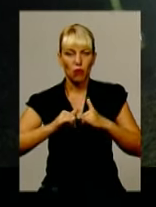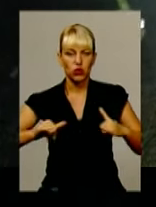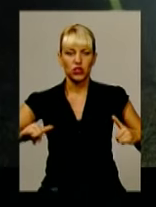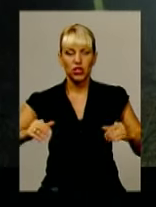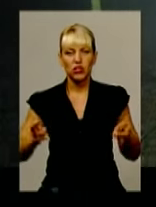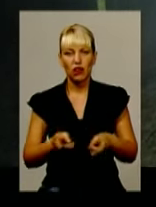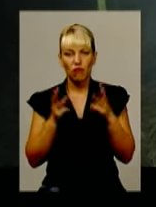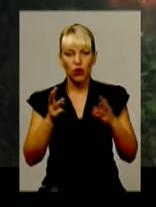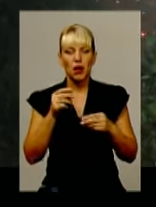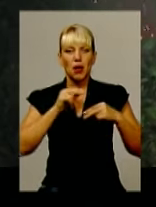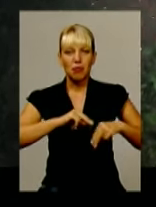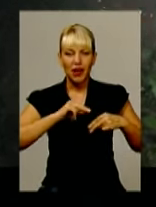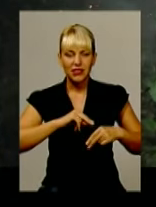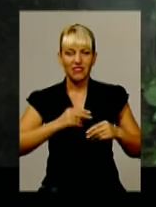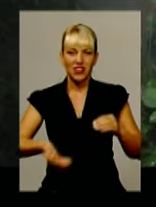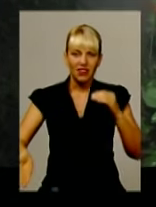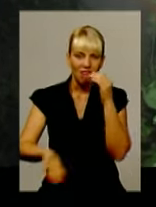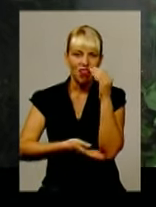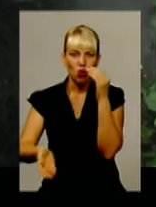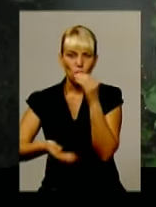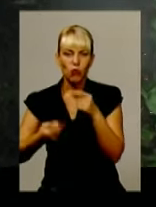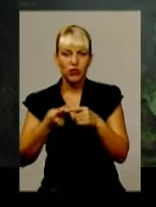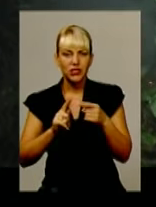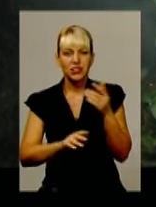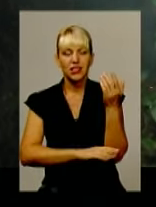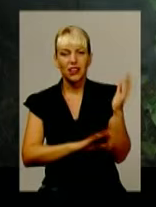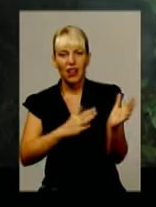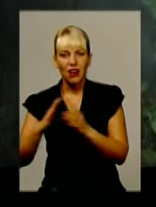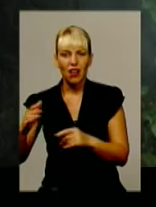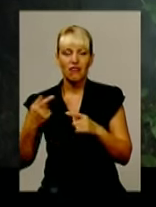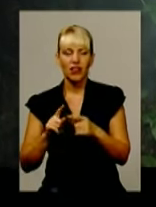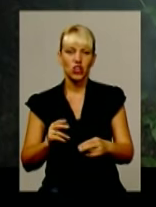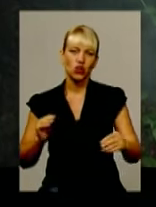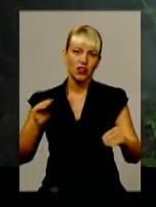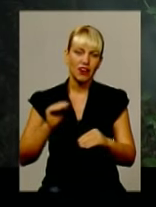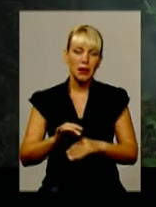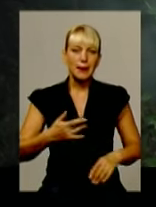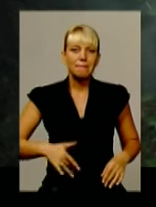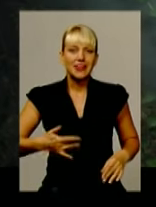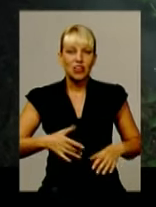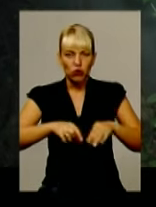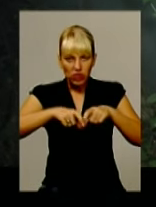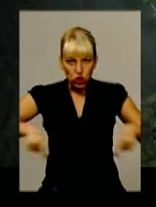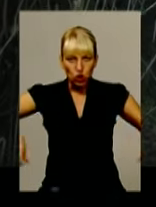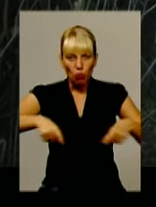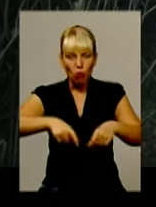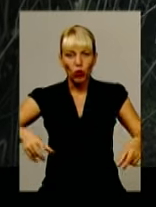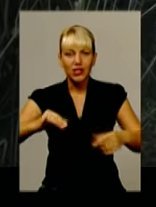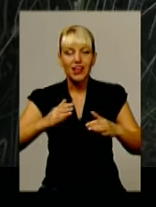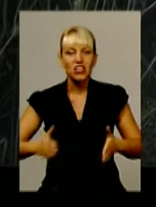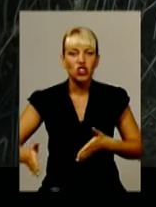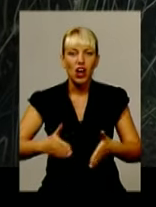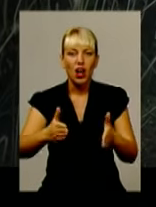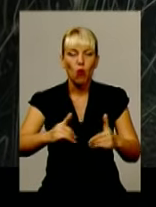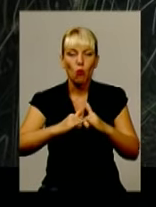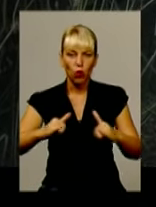працівники лісгоспів вирубували дерева та влаштовували додаткові мінералізовані смуги на шляху поширення вогню. Повністю пожежу